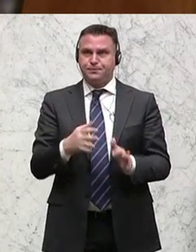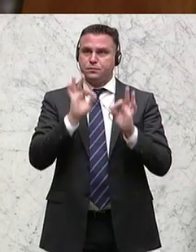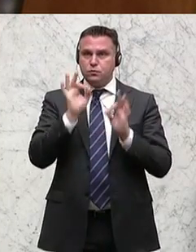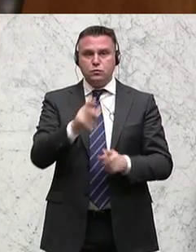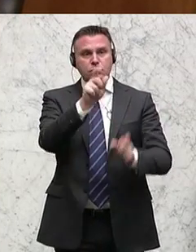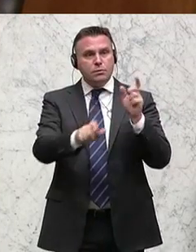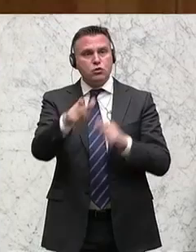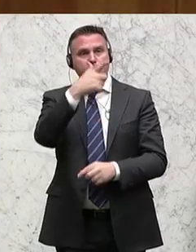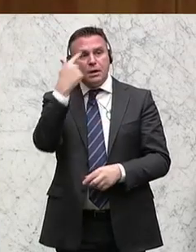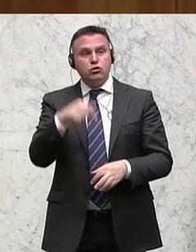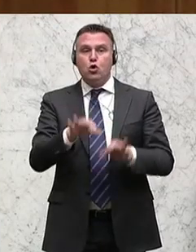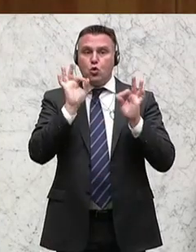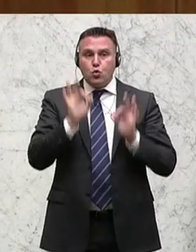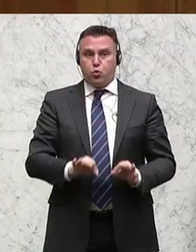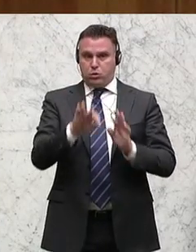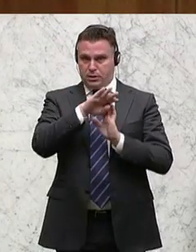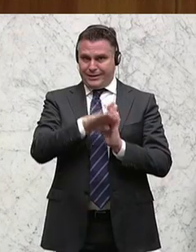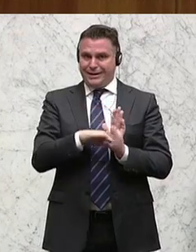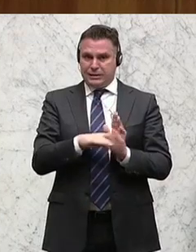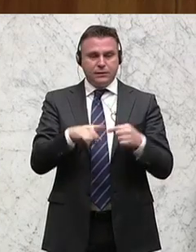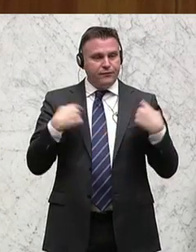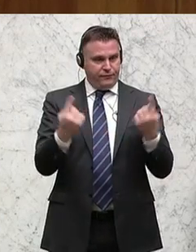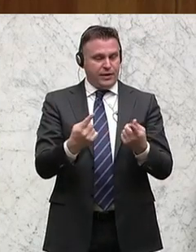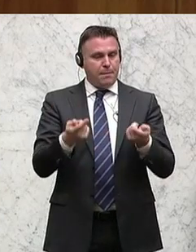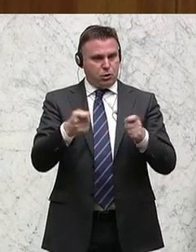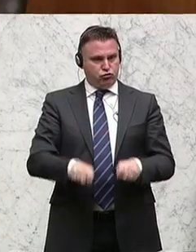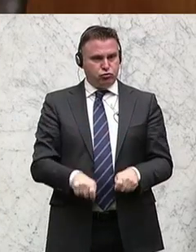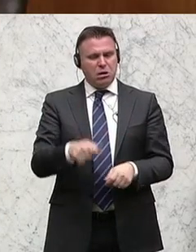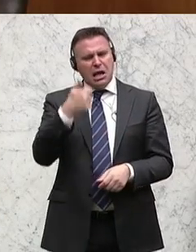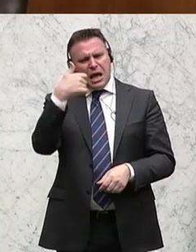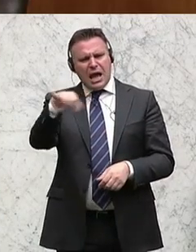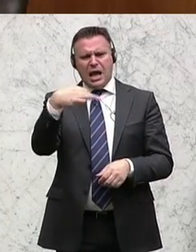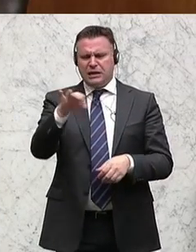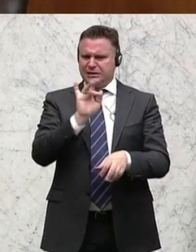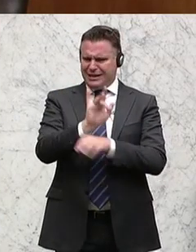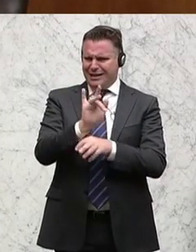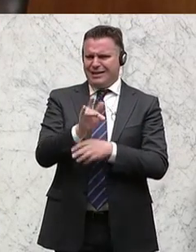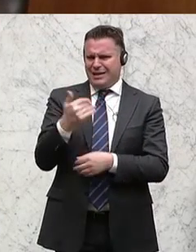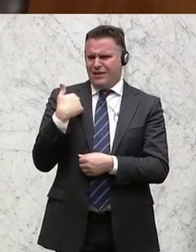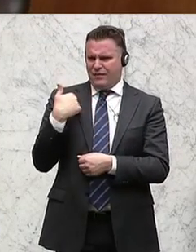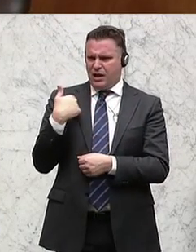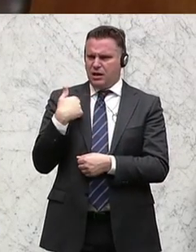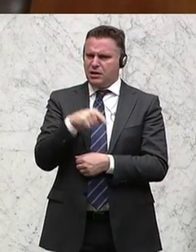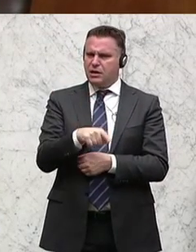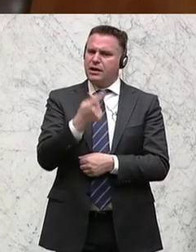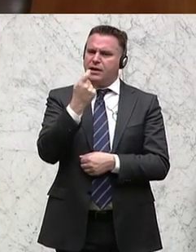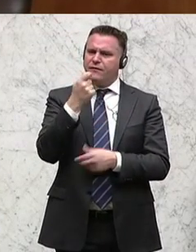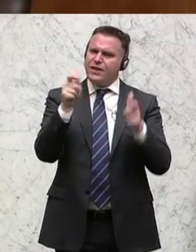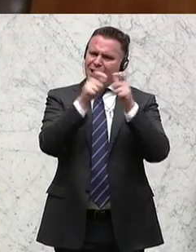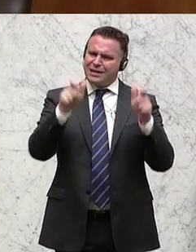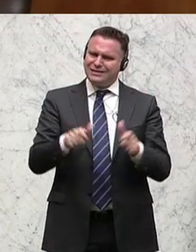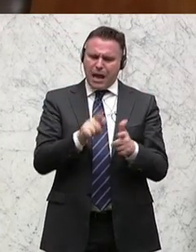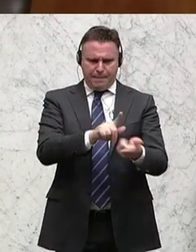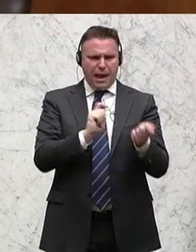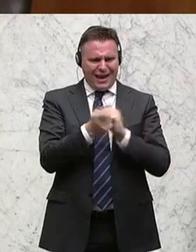für die Menschen ein wirklich gutes Gesetz ist, das wir heute gemeinsam beschließen werden. Der einzige Kritikpunkt im Vorfeld war einfach die Änderung des Finanzrahmens,